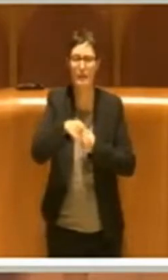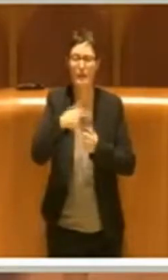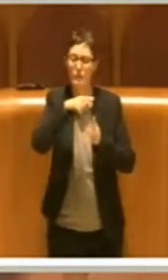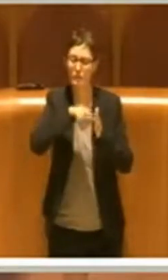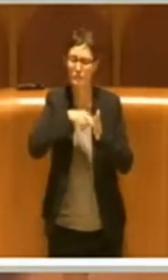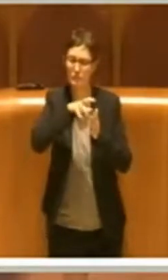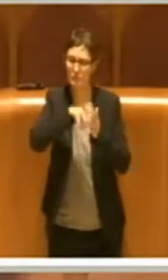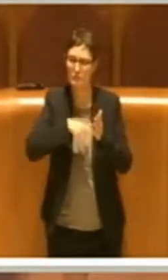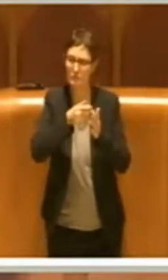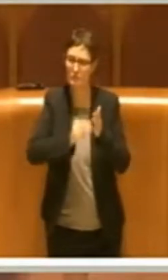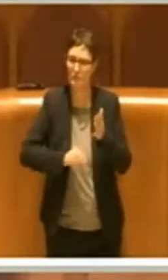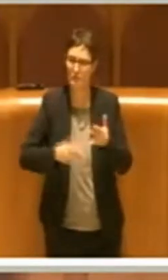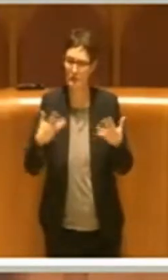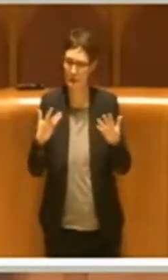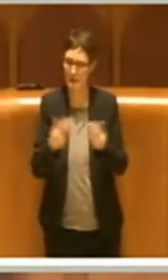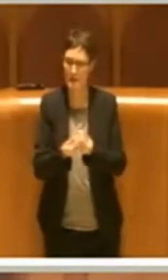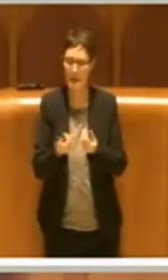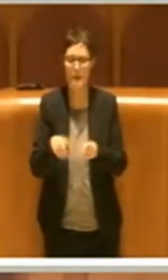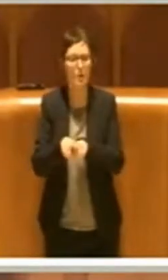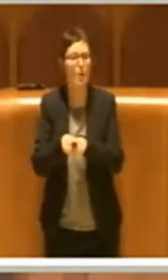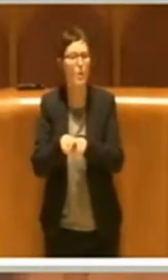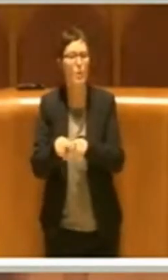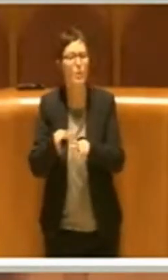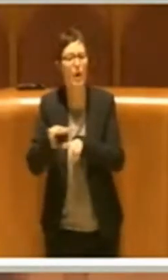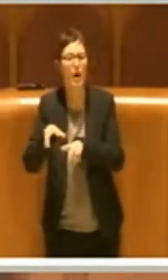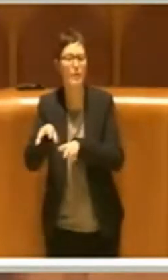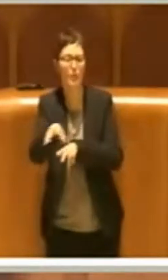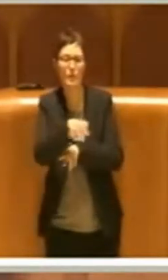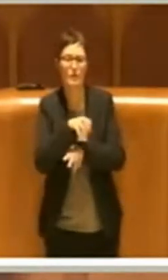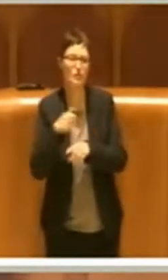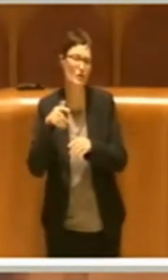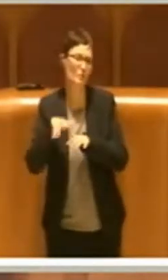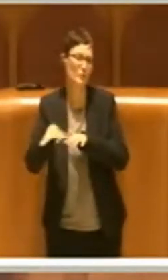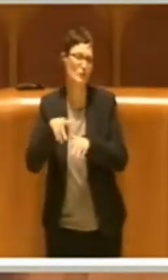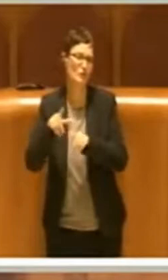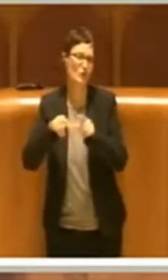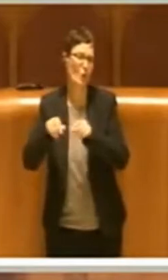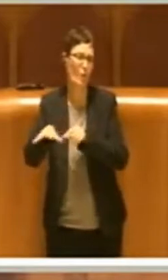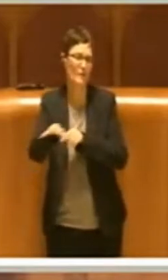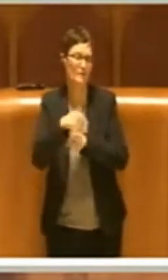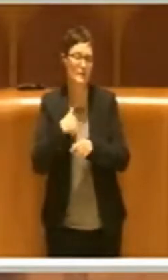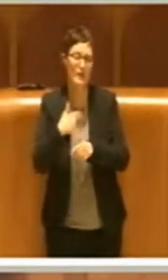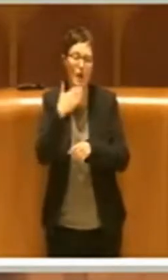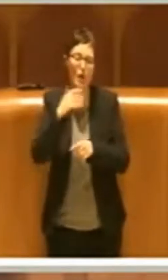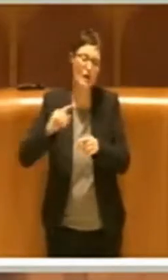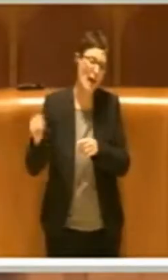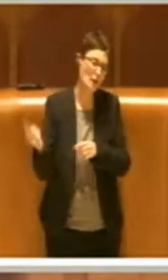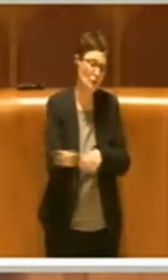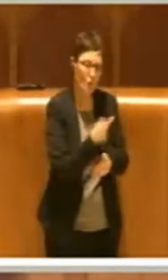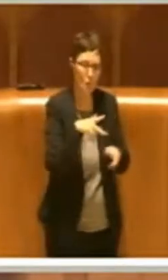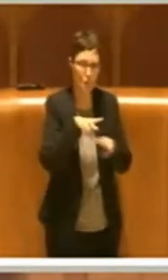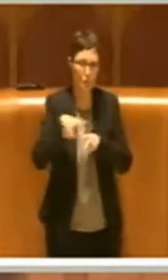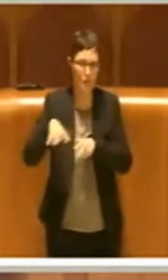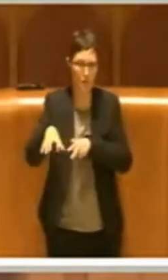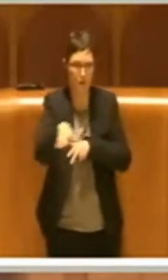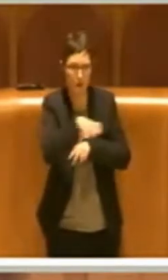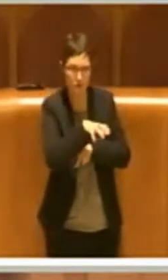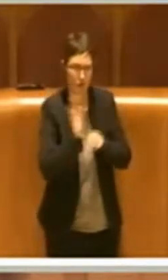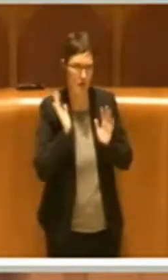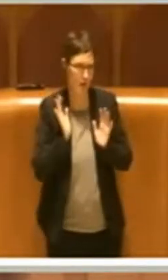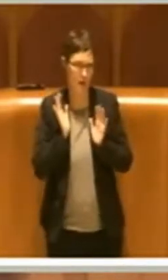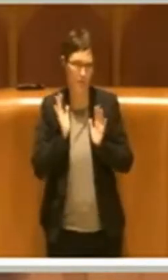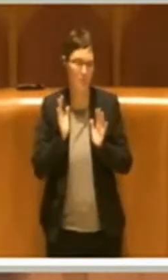così come tutti i municipi a trazione Cinque Stelle. Io ringrazio tutti i municipi, indipendentemente dalla forza